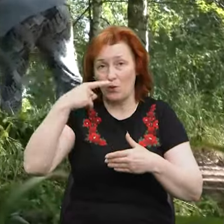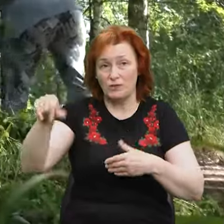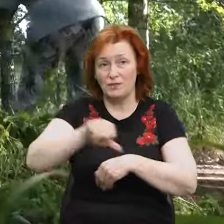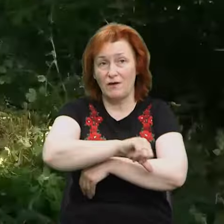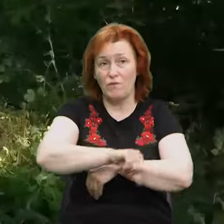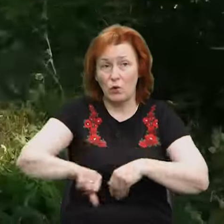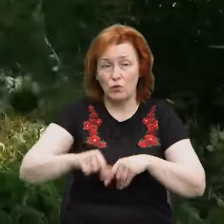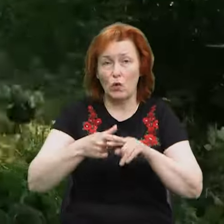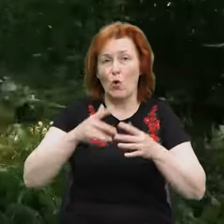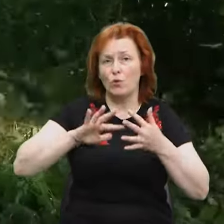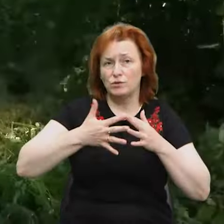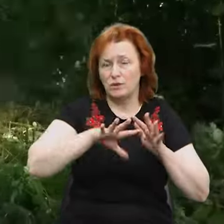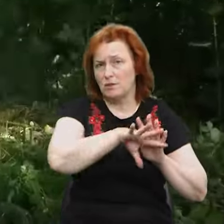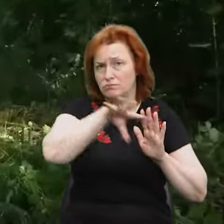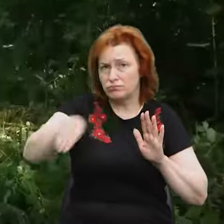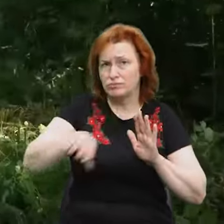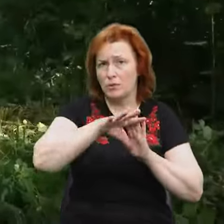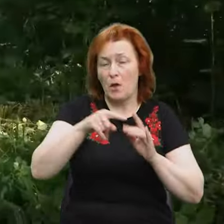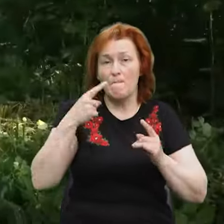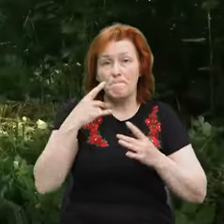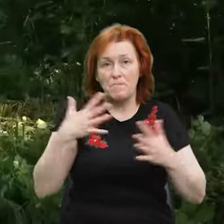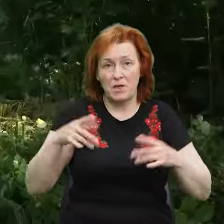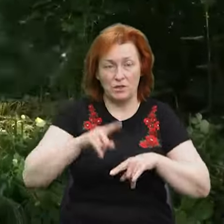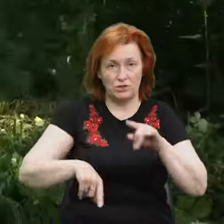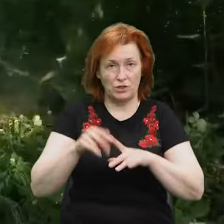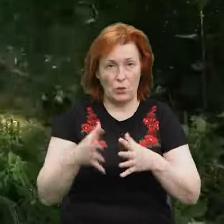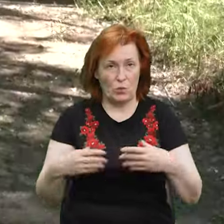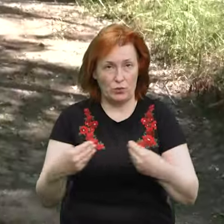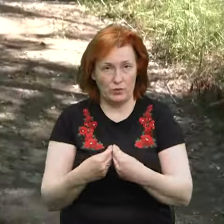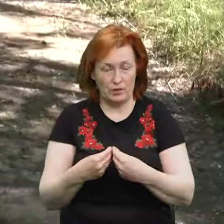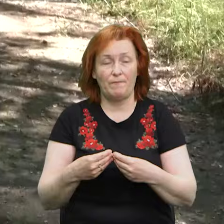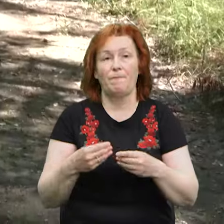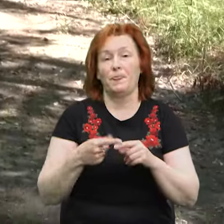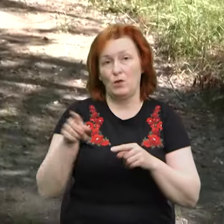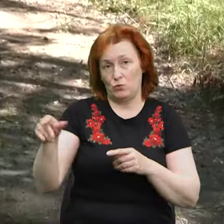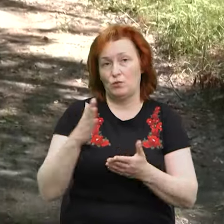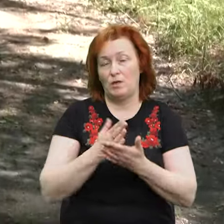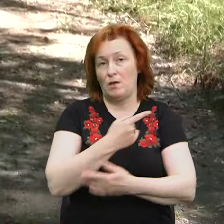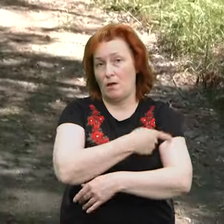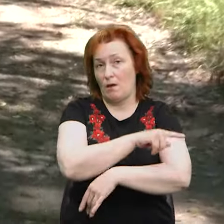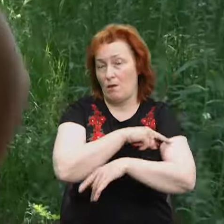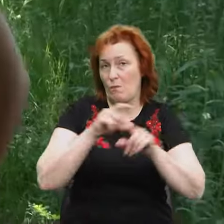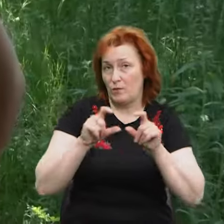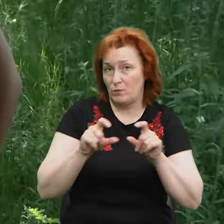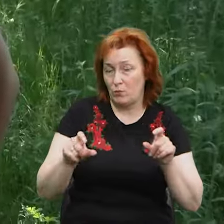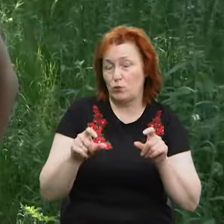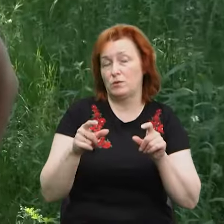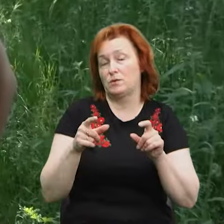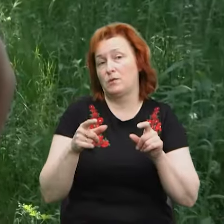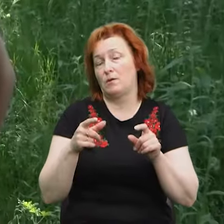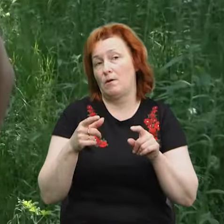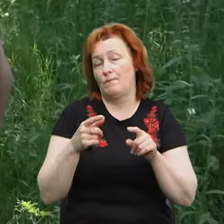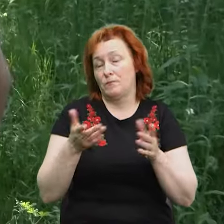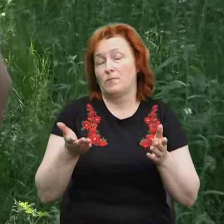у село переселилось більше родин, ніж виїхало. Тут працюють магазини та фельдшерський пункт. Чоловіки наші